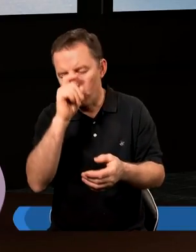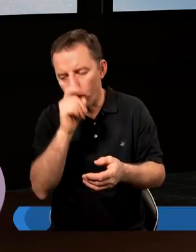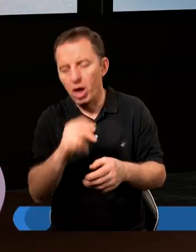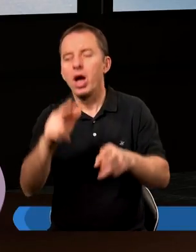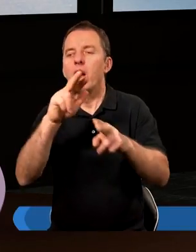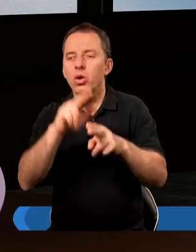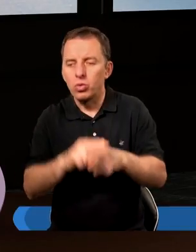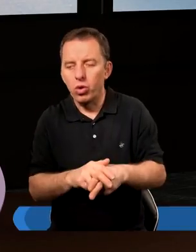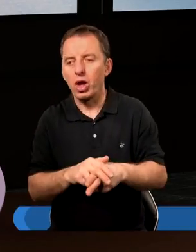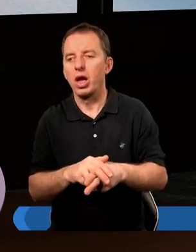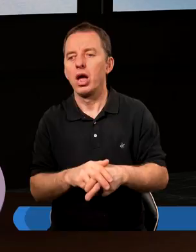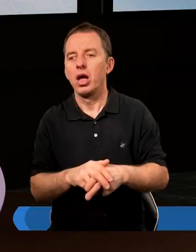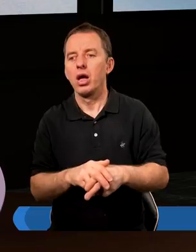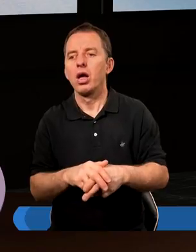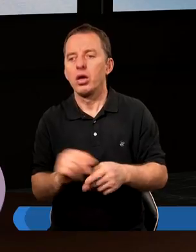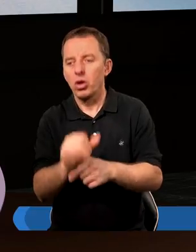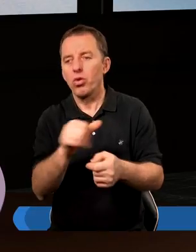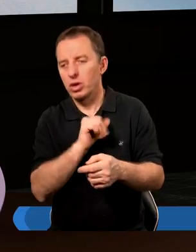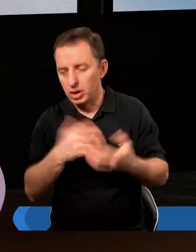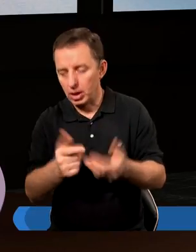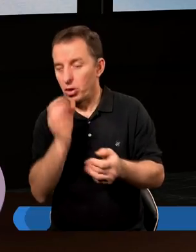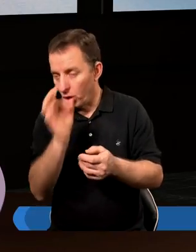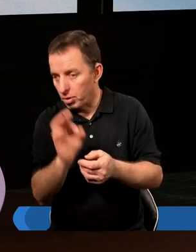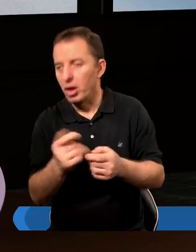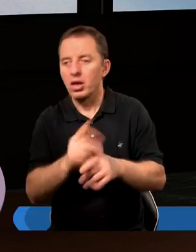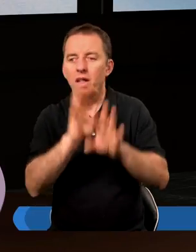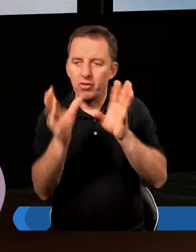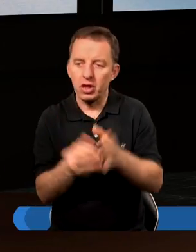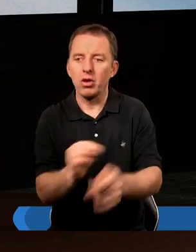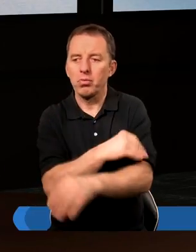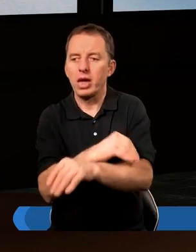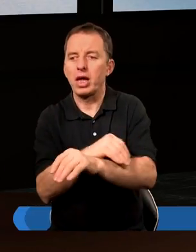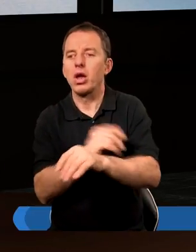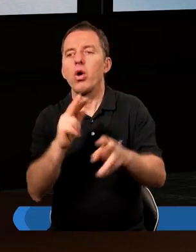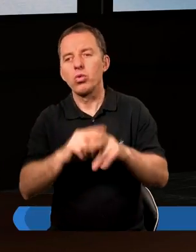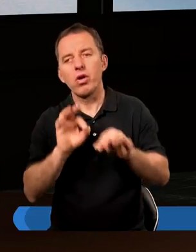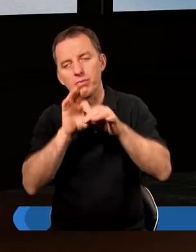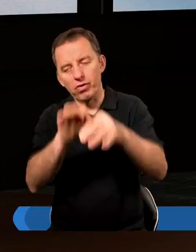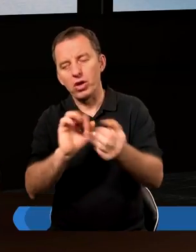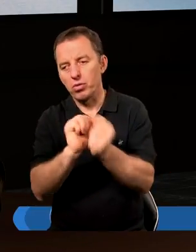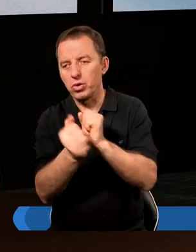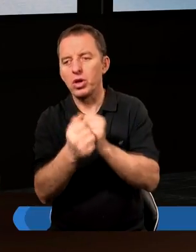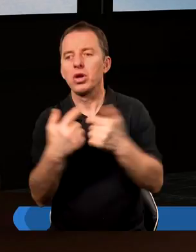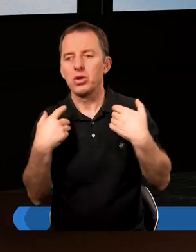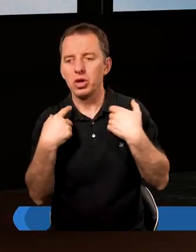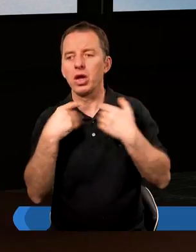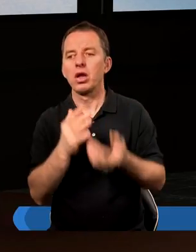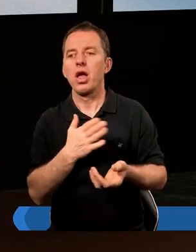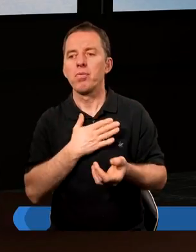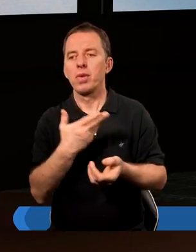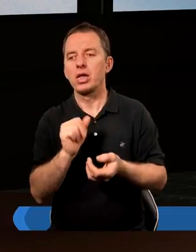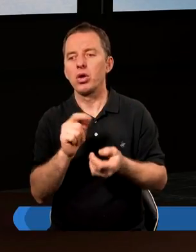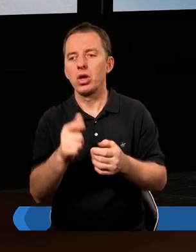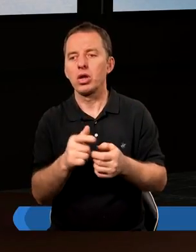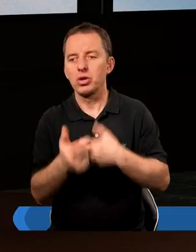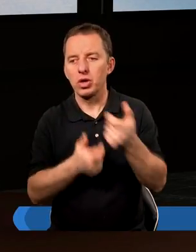korzystają z rzeczy czasami dobrych, ale które niestety mogą nieodpowiednio wpływać na człowieka, jeżeli człowiek ma do